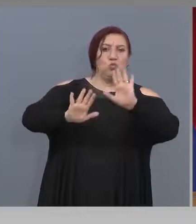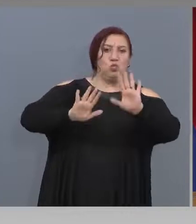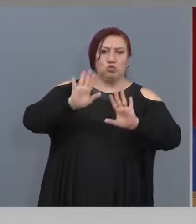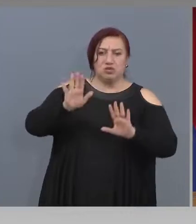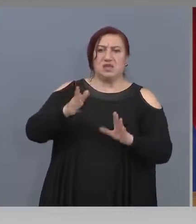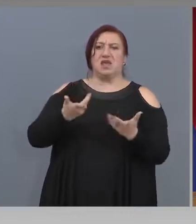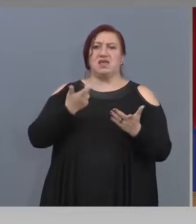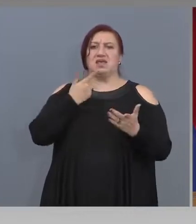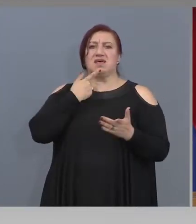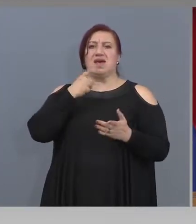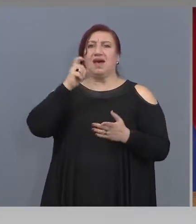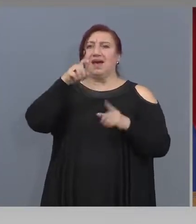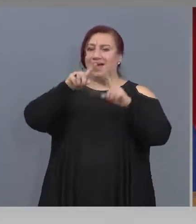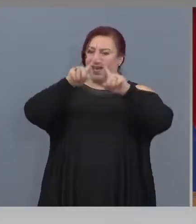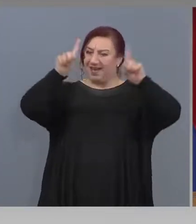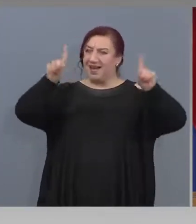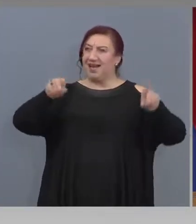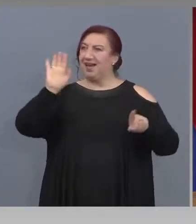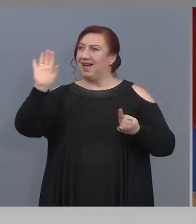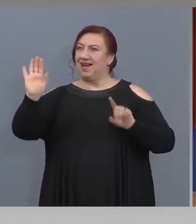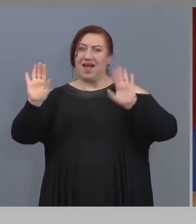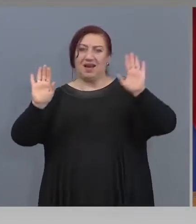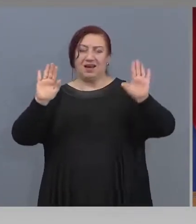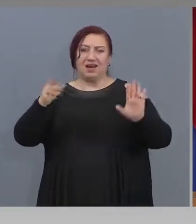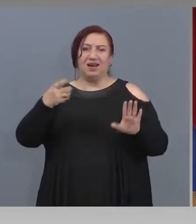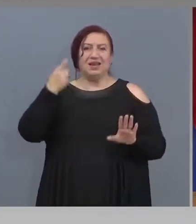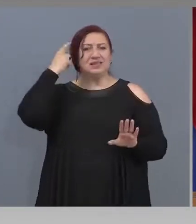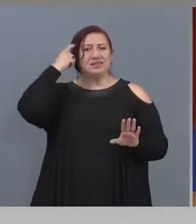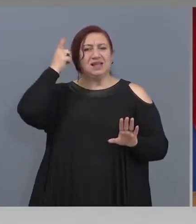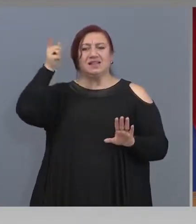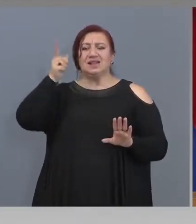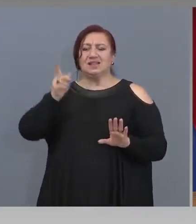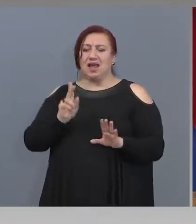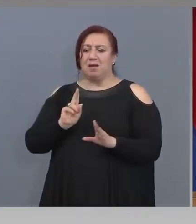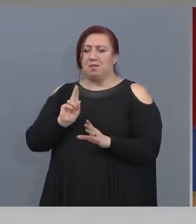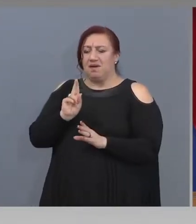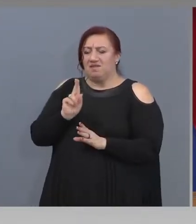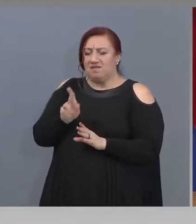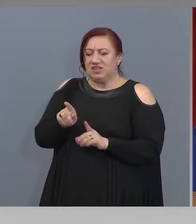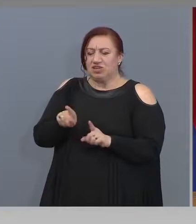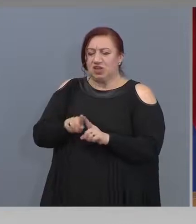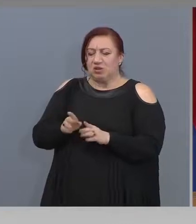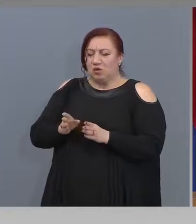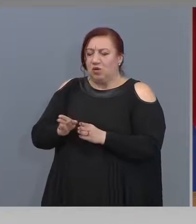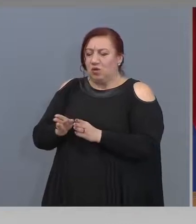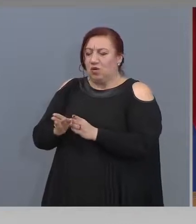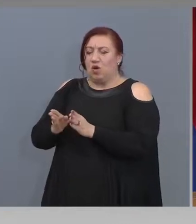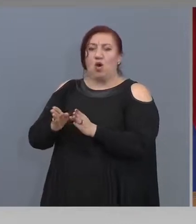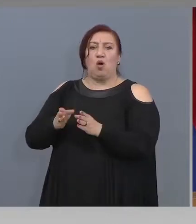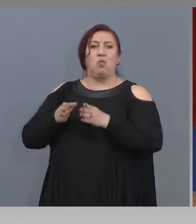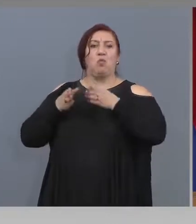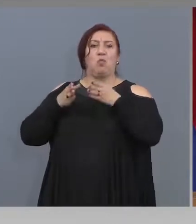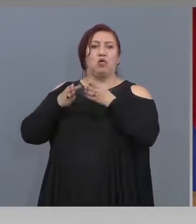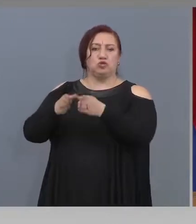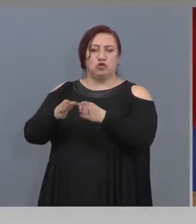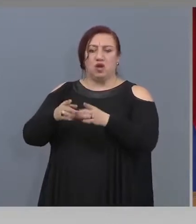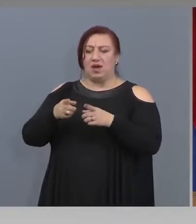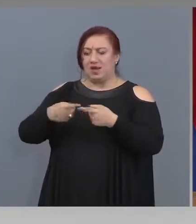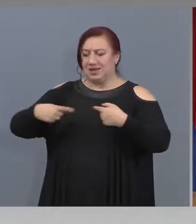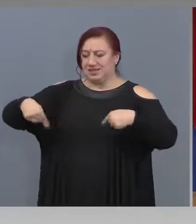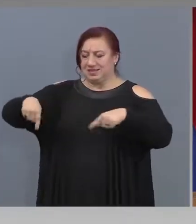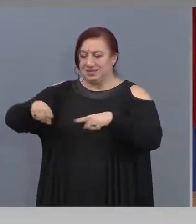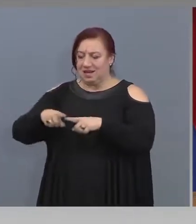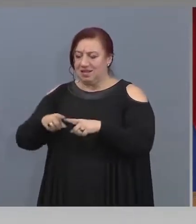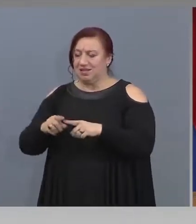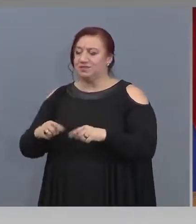музеи и галерии, и не веднъж. Естеството на захода е такъв, че, знаете, там се движиш в поток, общо зето зала по зала, по логика. Т.е. то